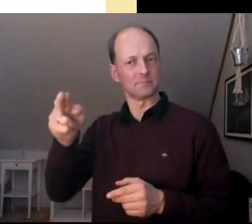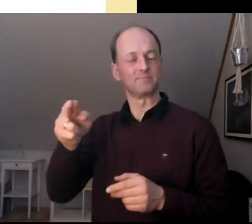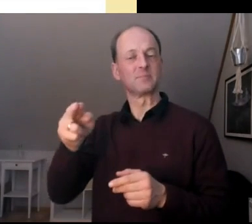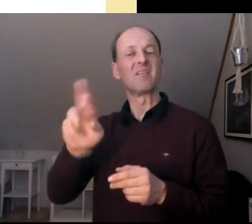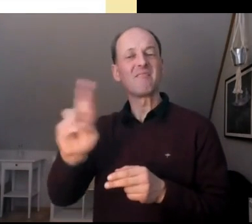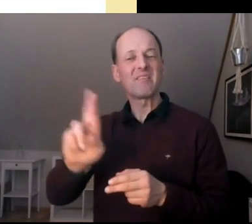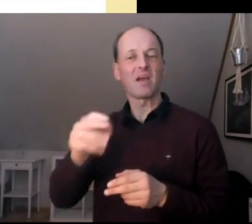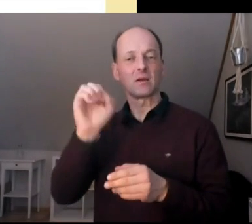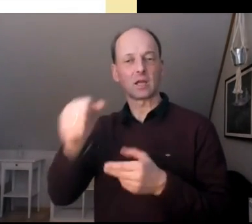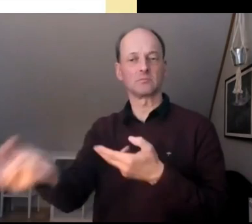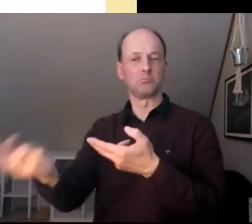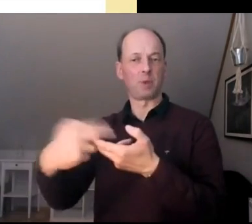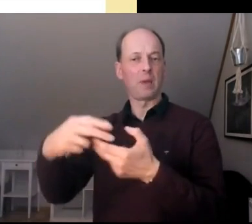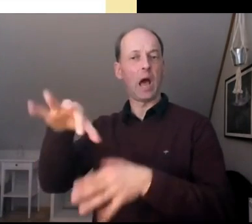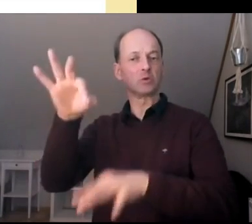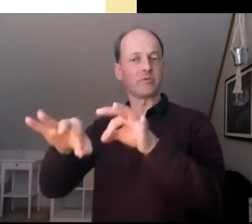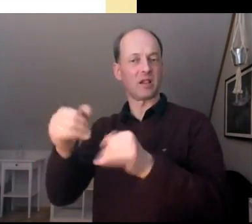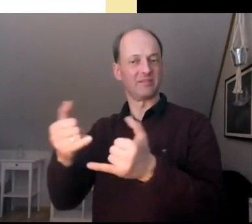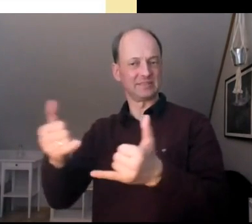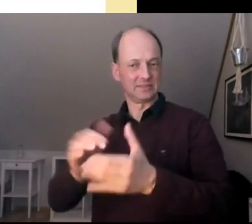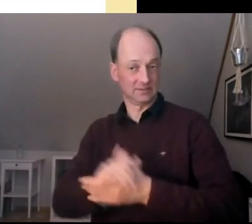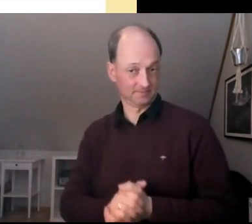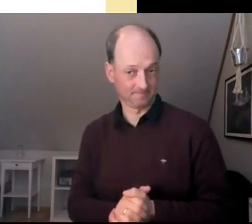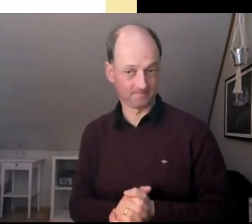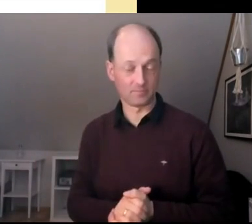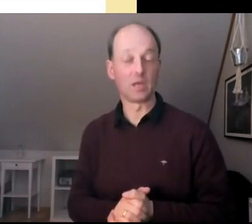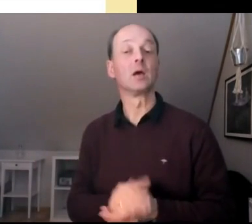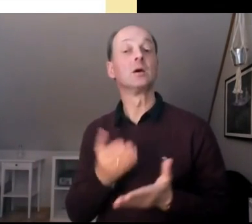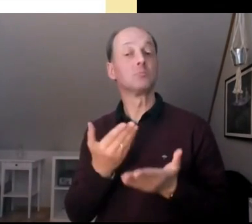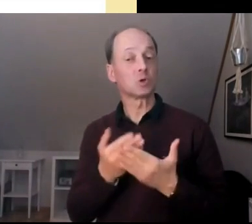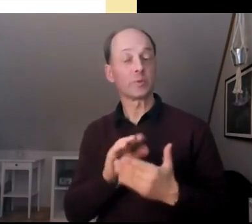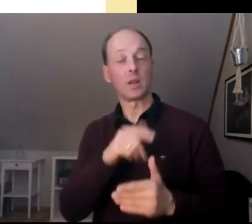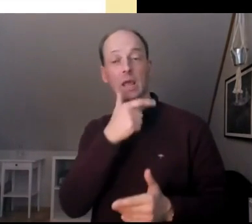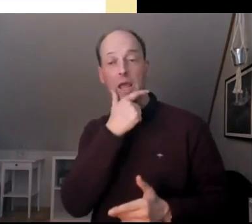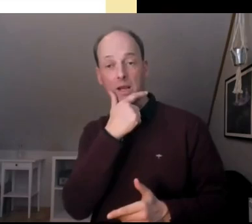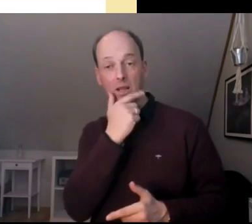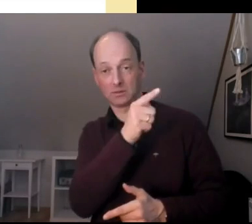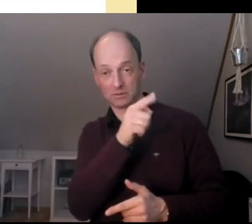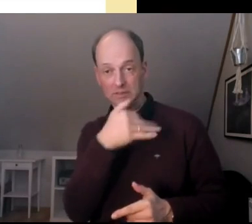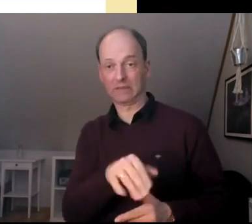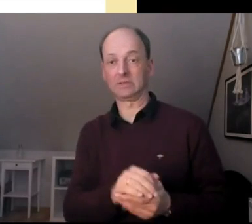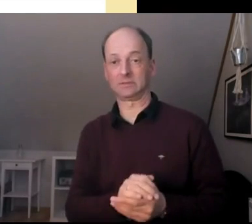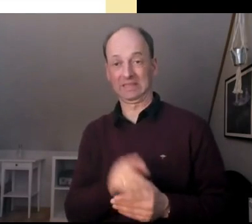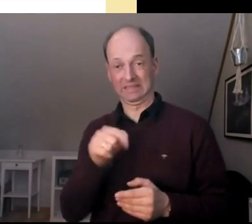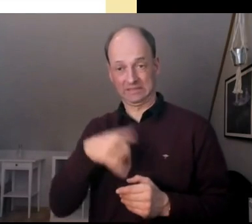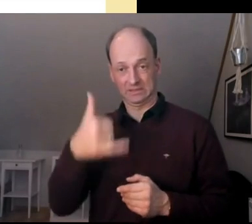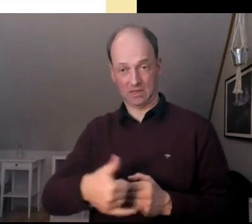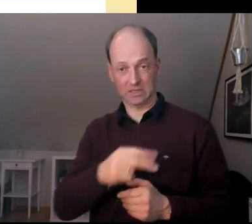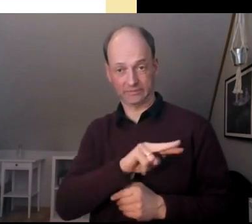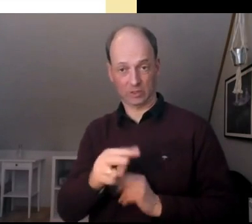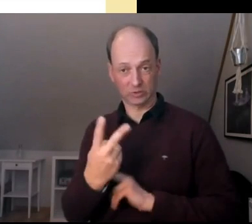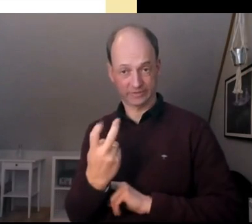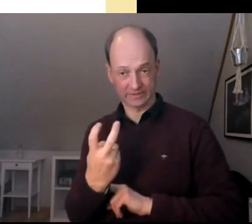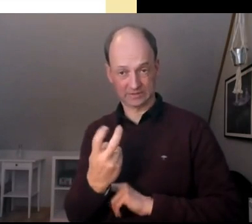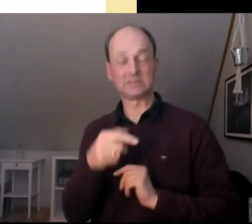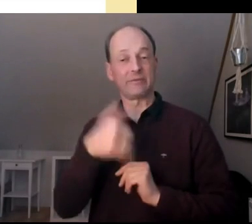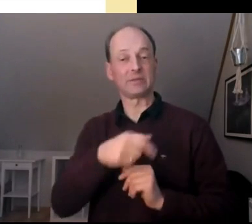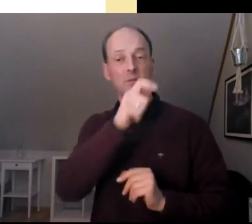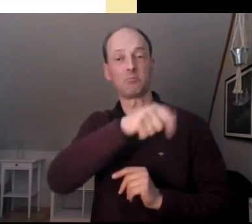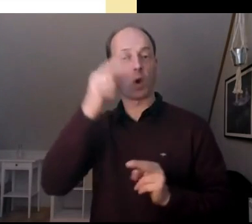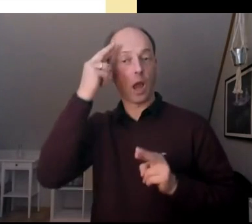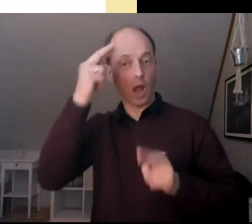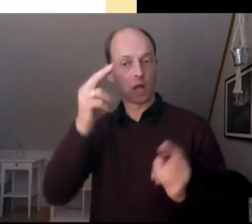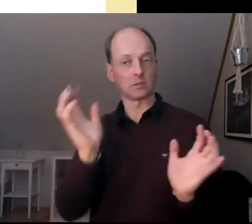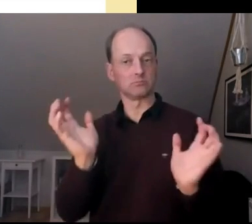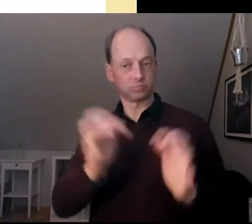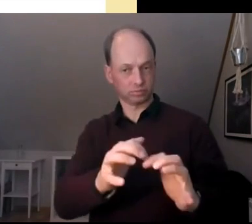würde ich da mal das Beispiel Großbritannien nehmen, wo dieses Jahr auch ein KlimabürgerInnenrat stattgefunden hat. Und dort war das so, dass